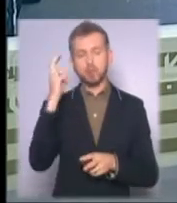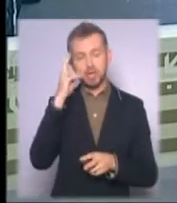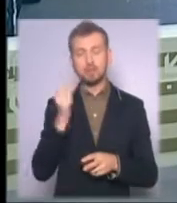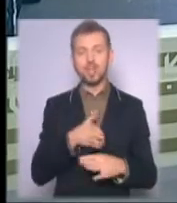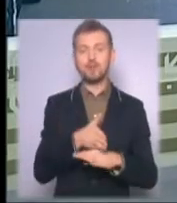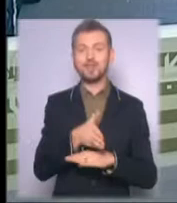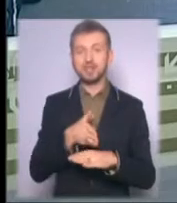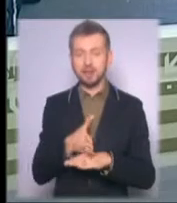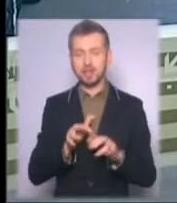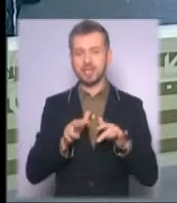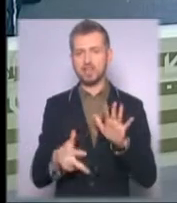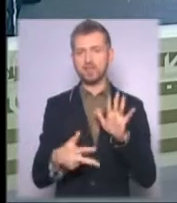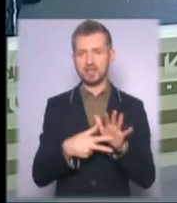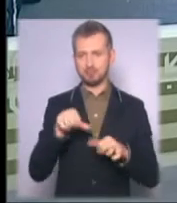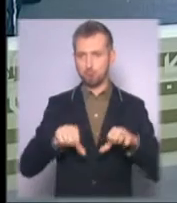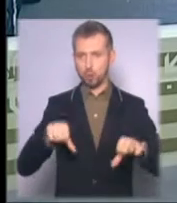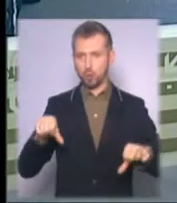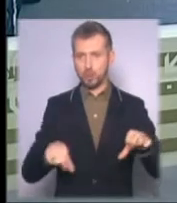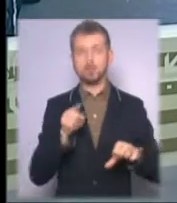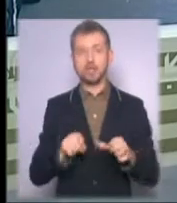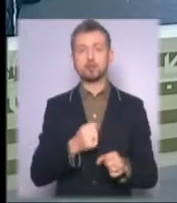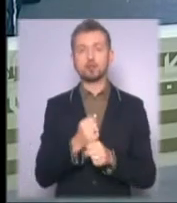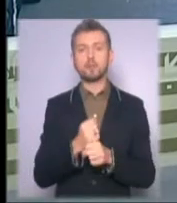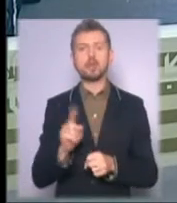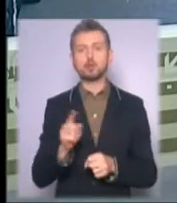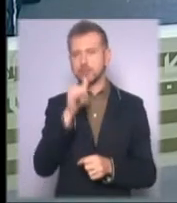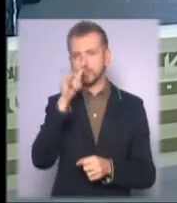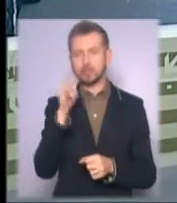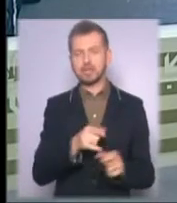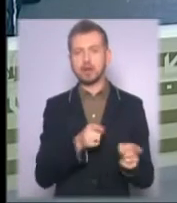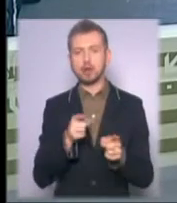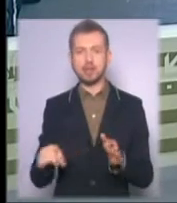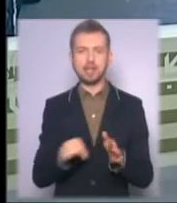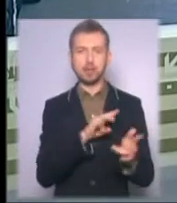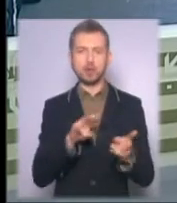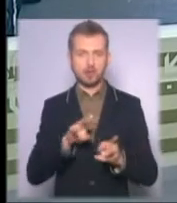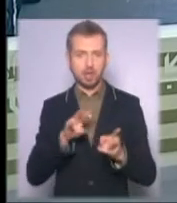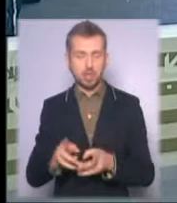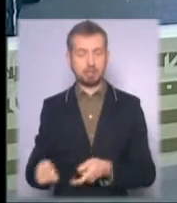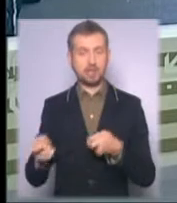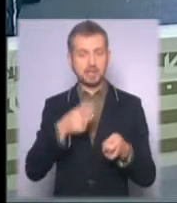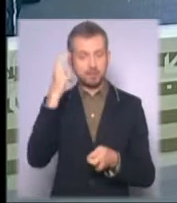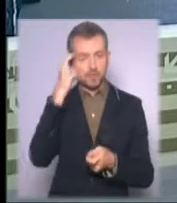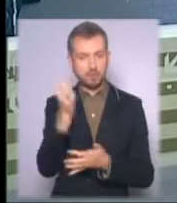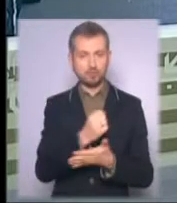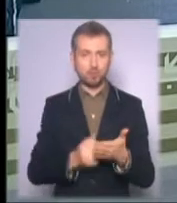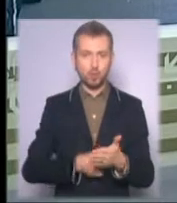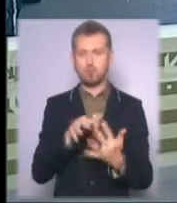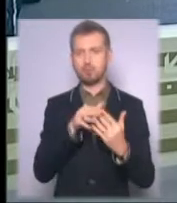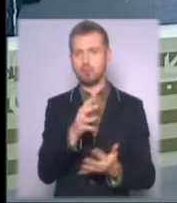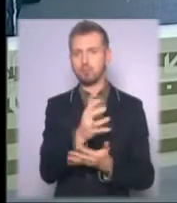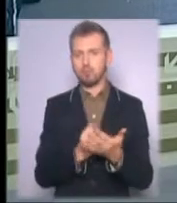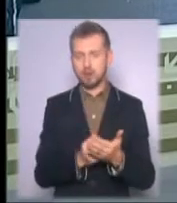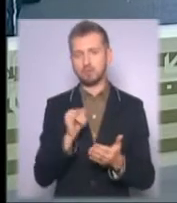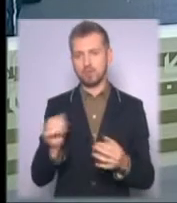'їздах діє вісім блокпостів. Їх встановили, аби не допустити загрози терористичних актів та ввезенню до Києва зброї, боєприпасів і вибухівки.